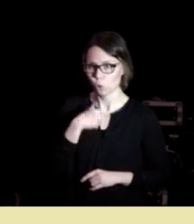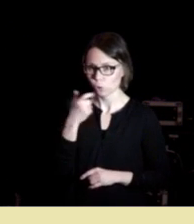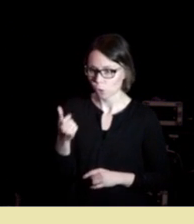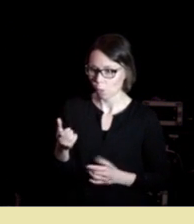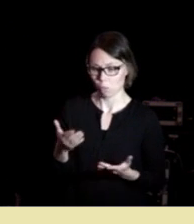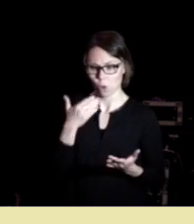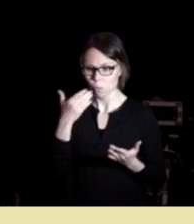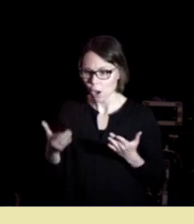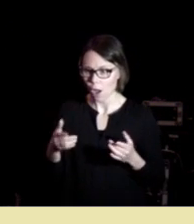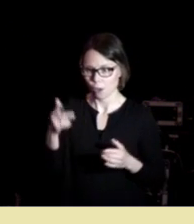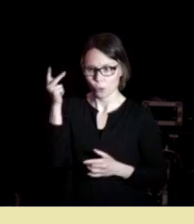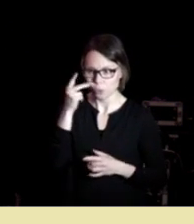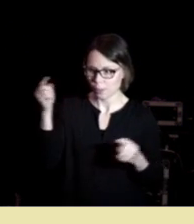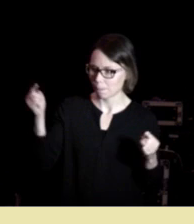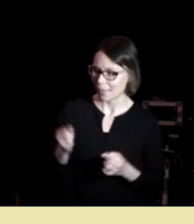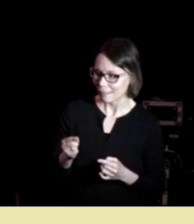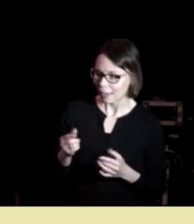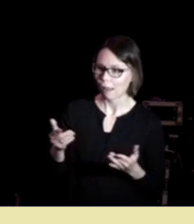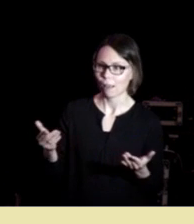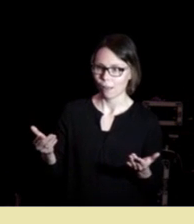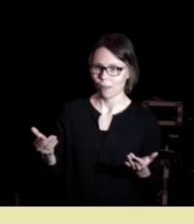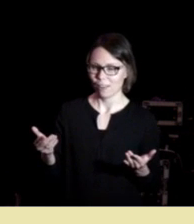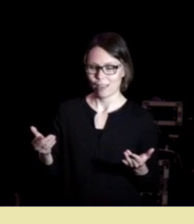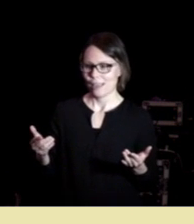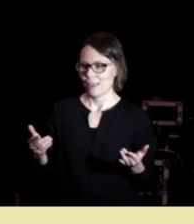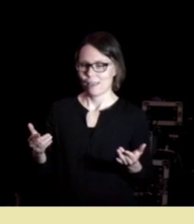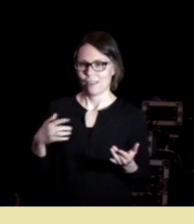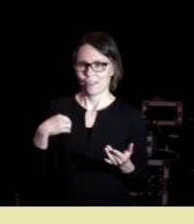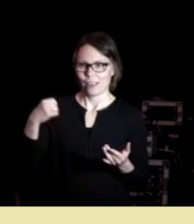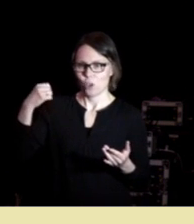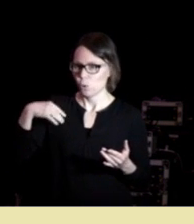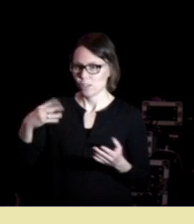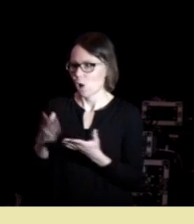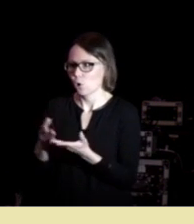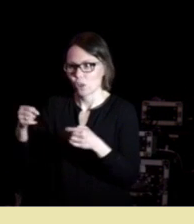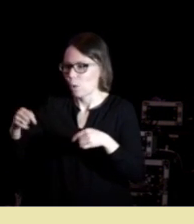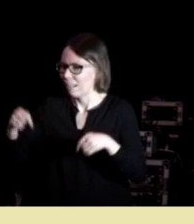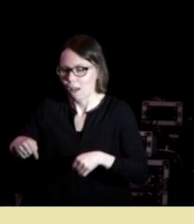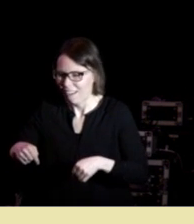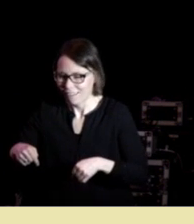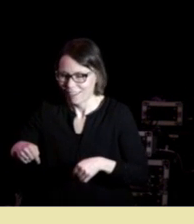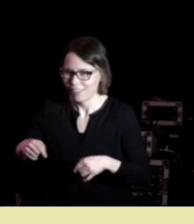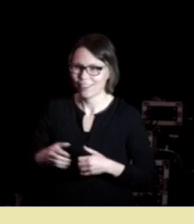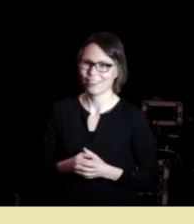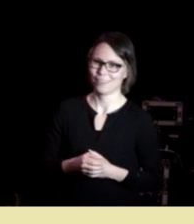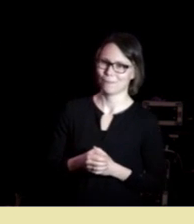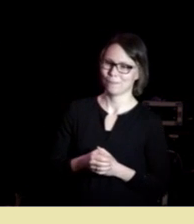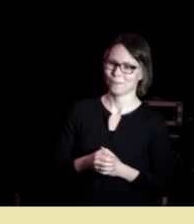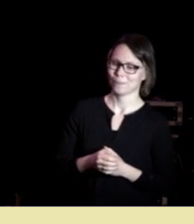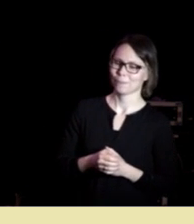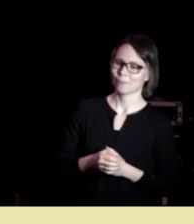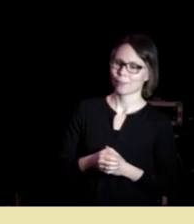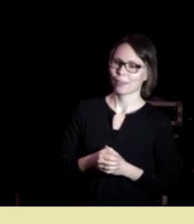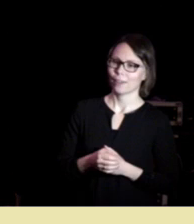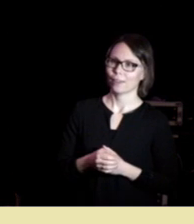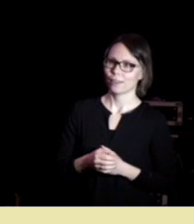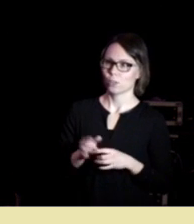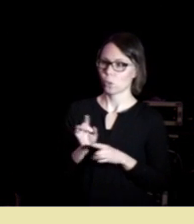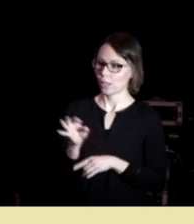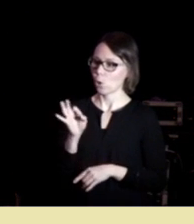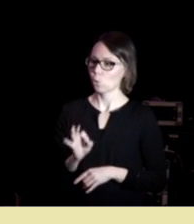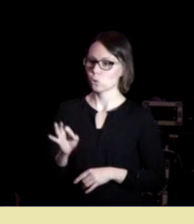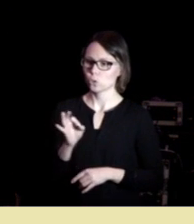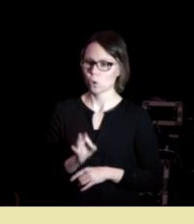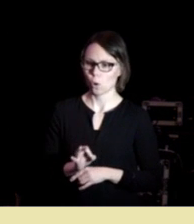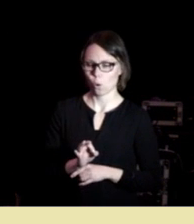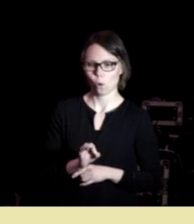ruser seg mindre. Riktig nok så gjelder ikke det russen akkurat nå i dag. Det er sånn at i Oslo så